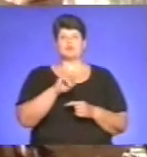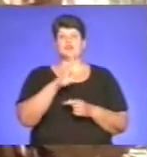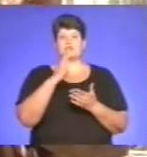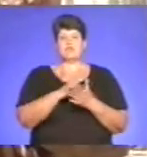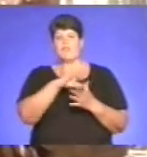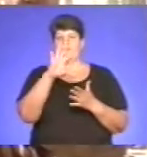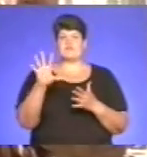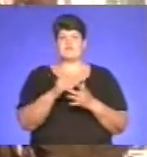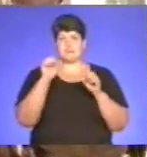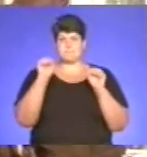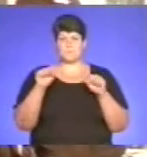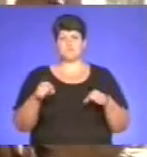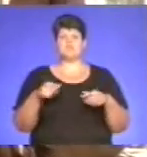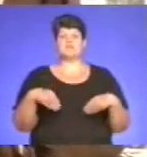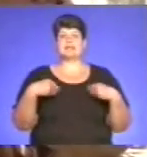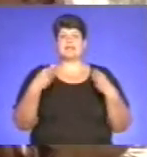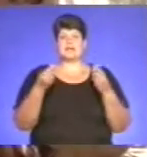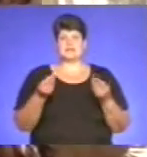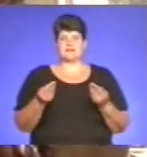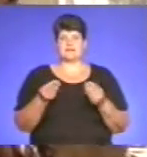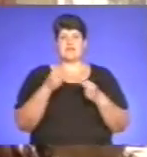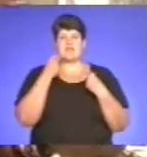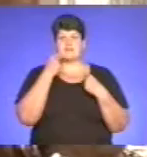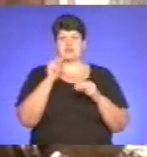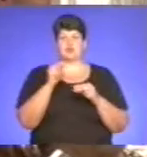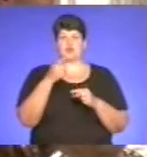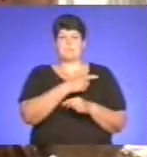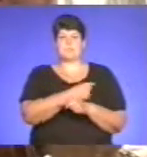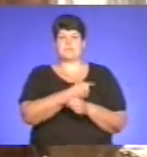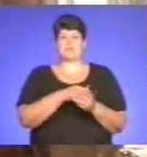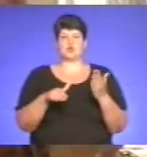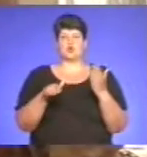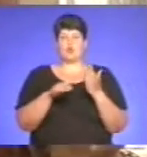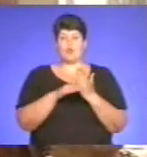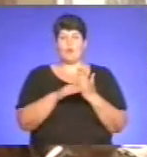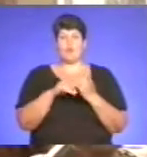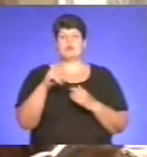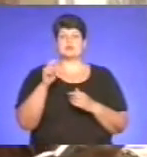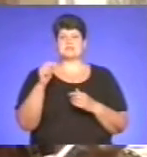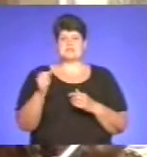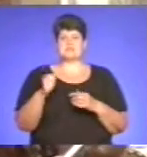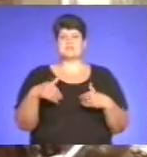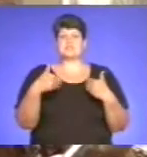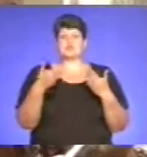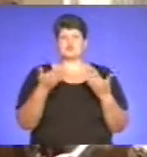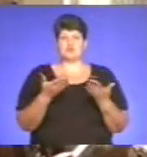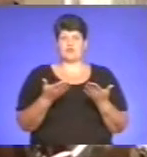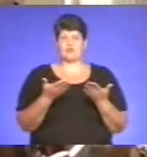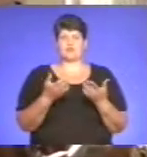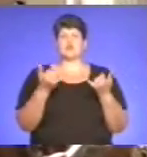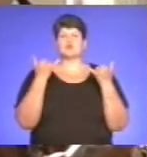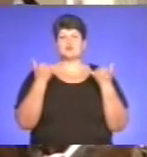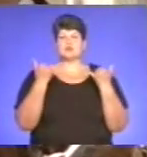можливості надавати ефективну медичну допомогу з застосуванням самих